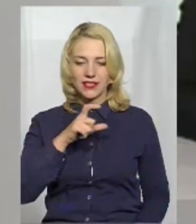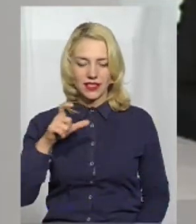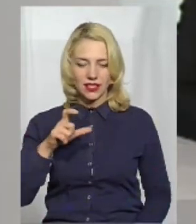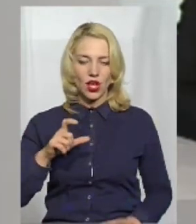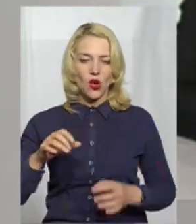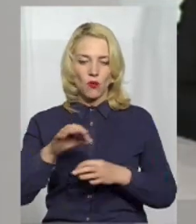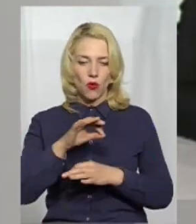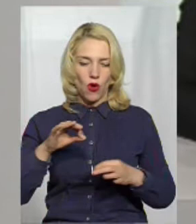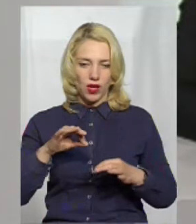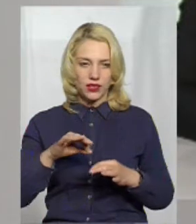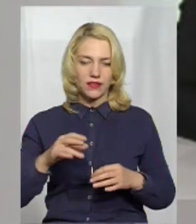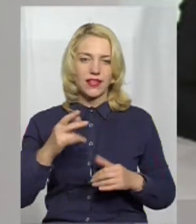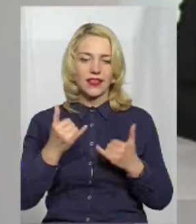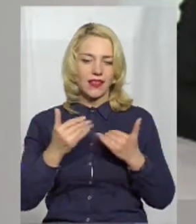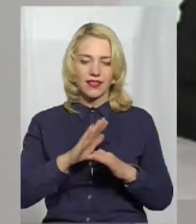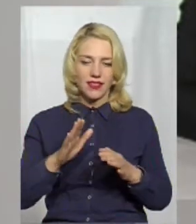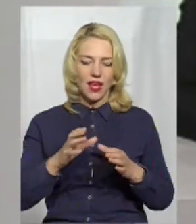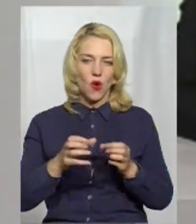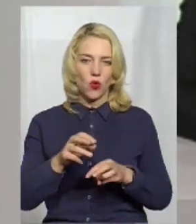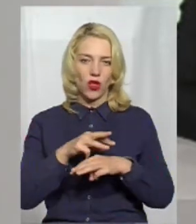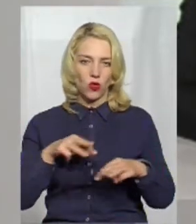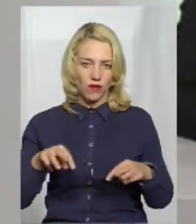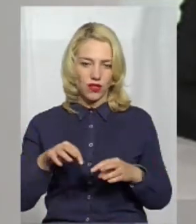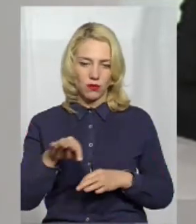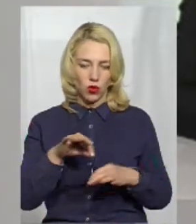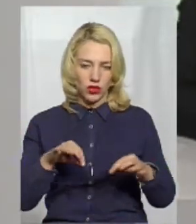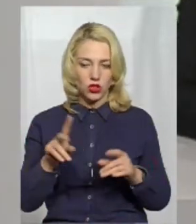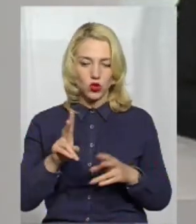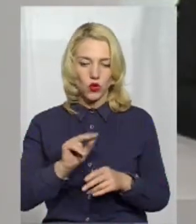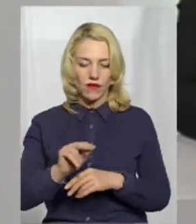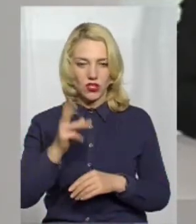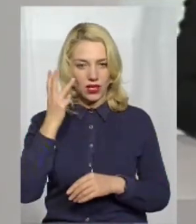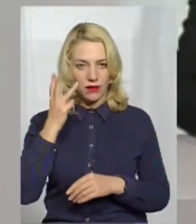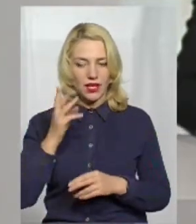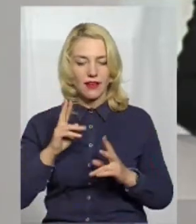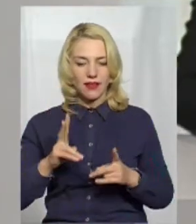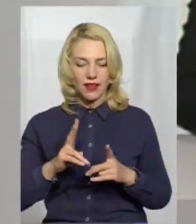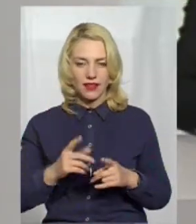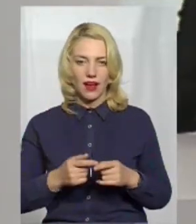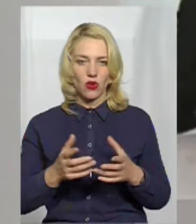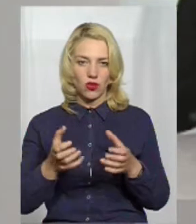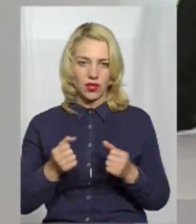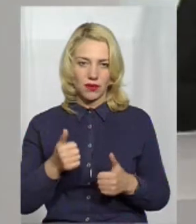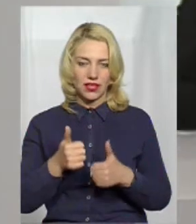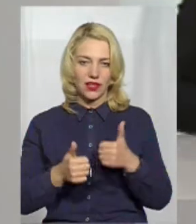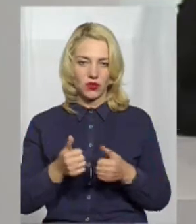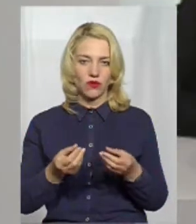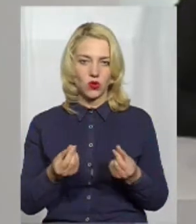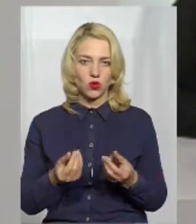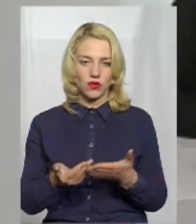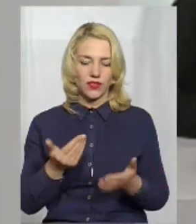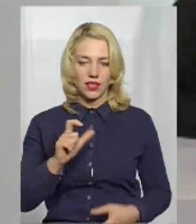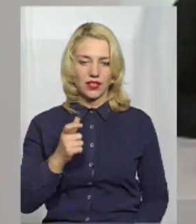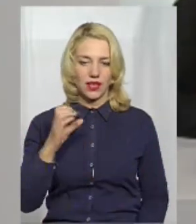неурядових організацій». Чого навчали хмельничан та як неурядовим організаціям отримувати грантові кошти від